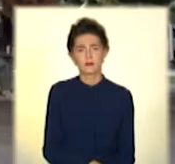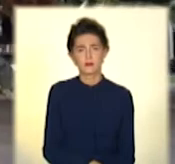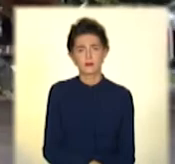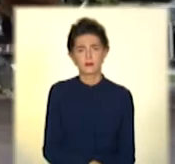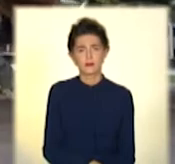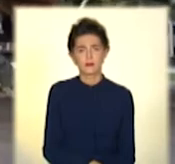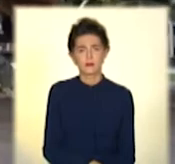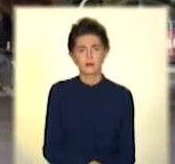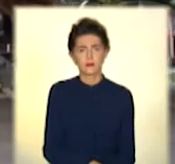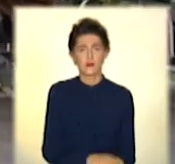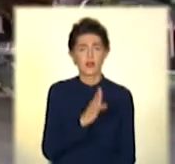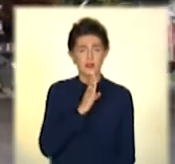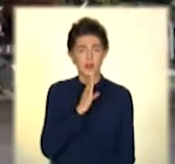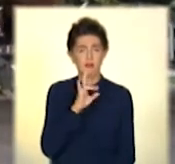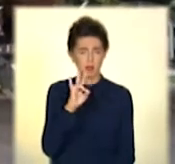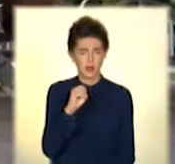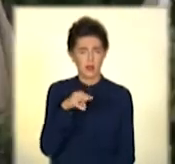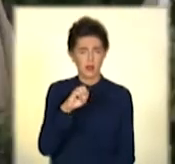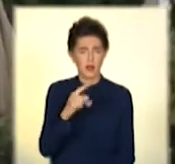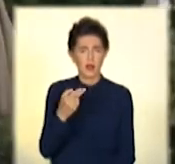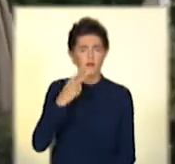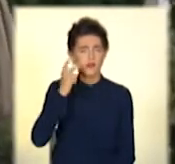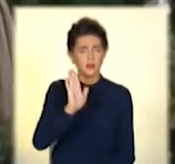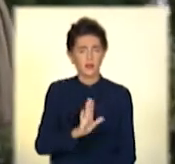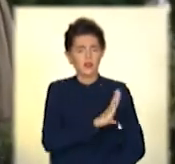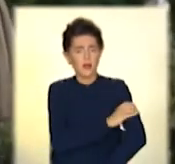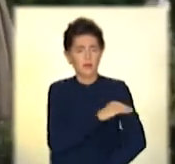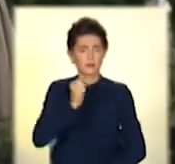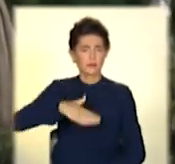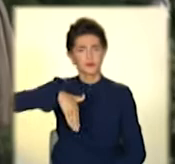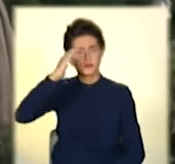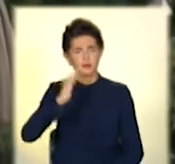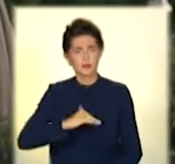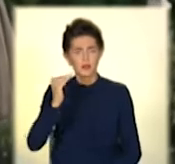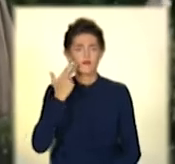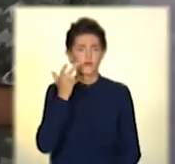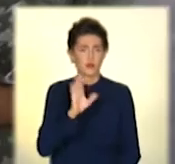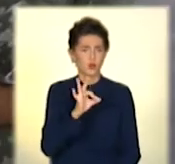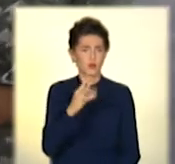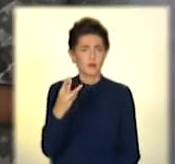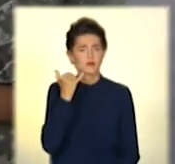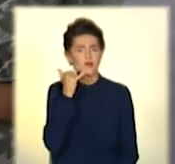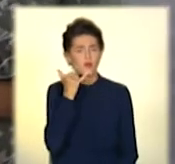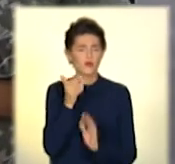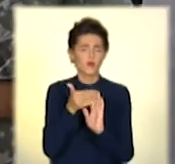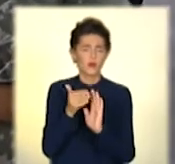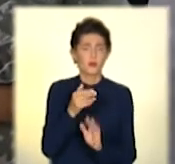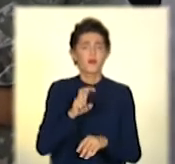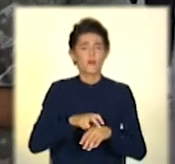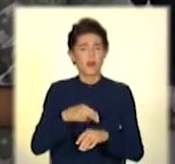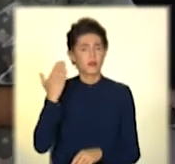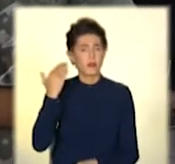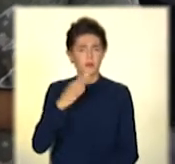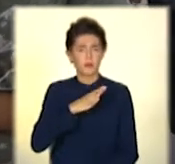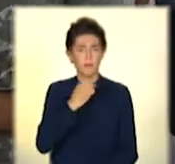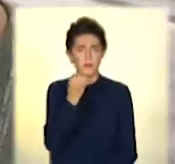У пані Наталії часто скаче тиск. Інколи доводиться телефонувати до швидкої. Останні медики їхали зо